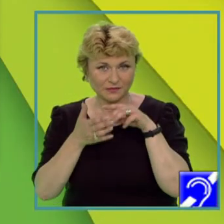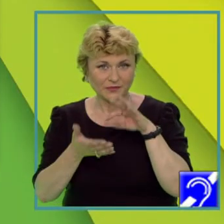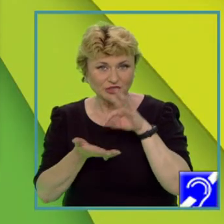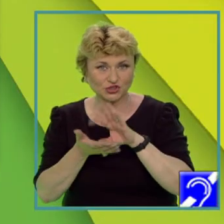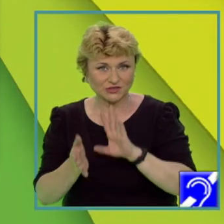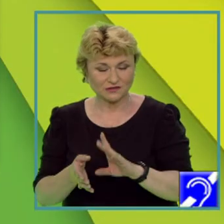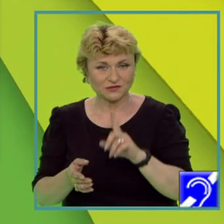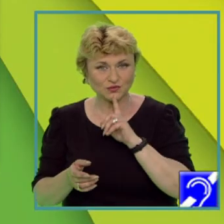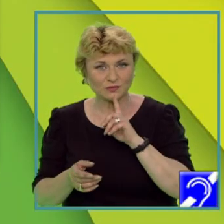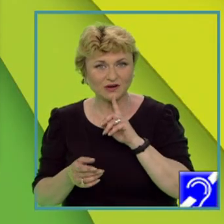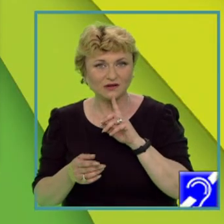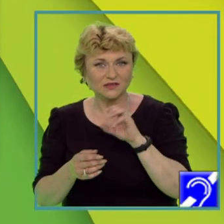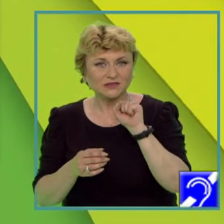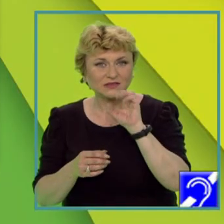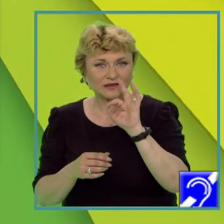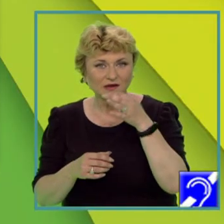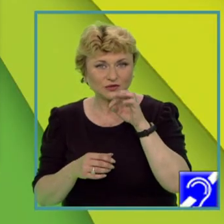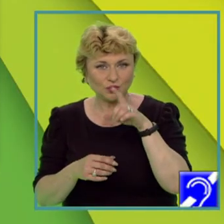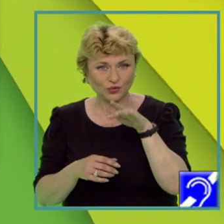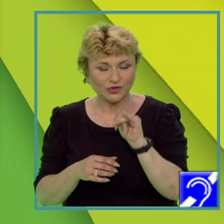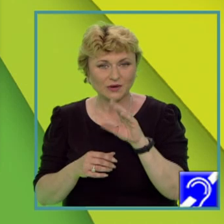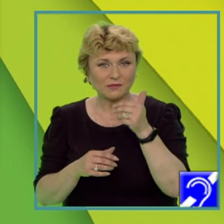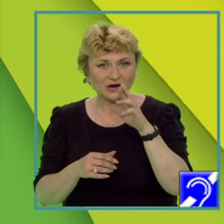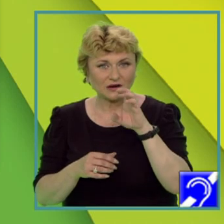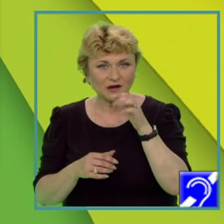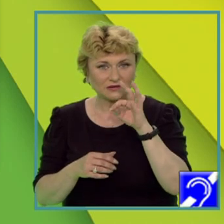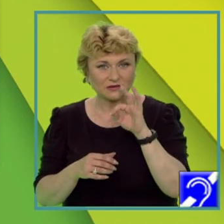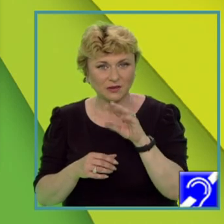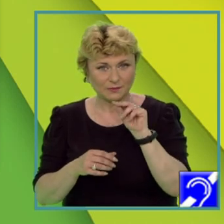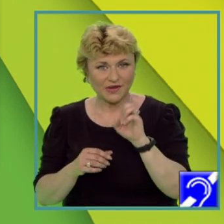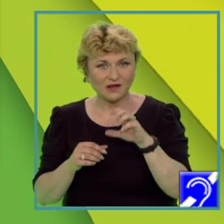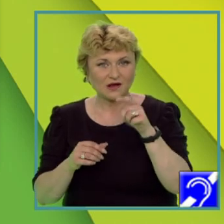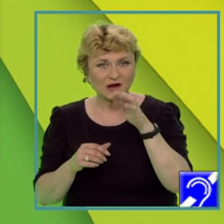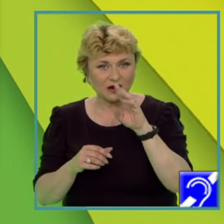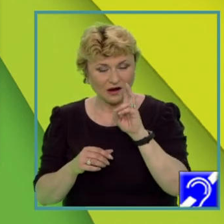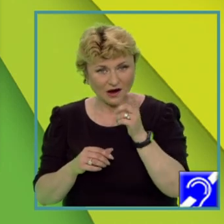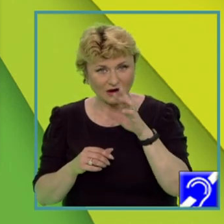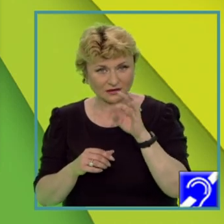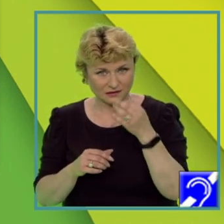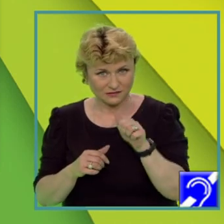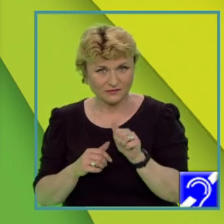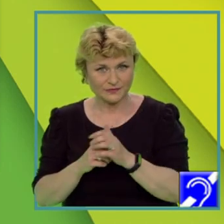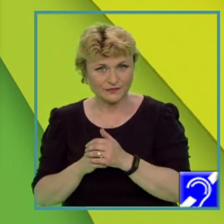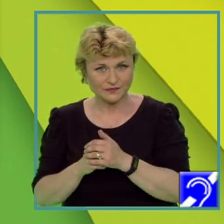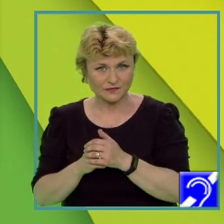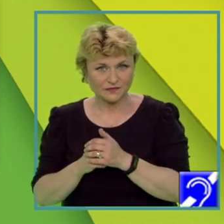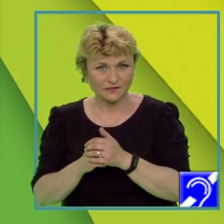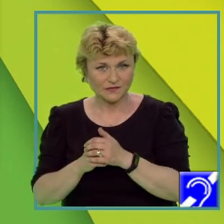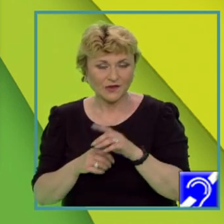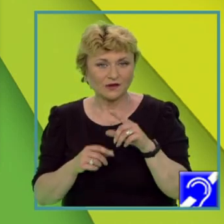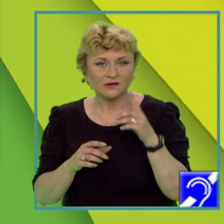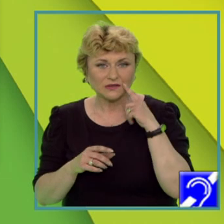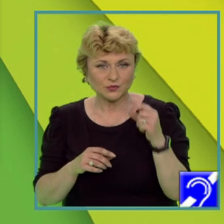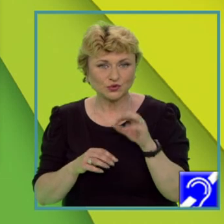statului marcat pe hartă cu litera J. Identificăm pe hartă acest stat. Răspunsul